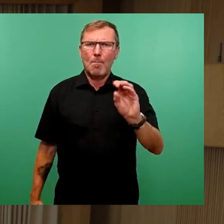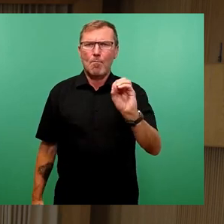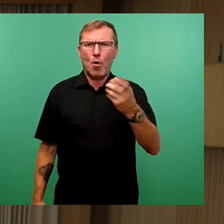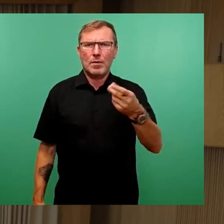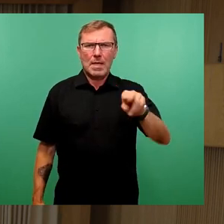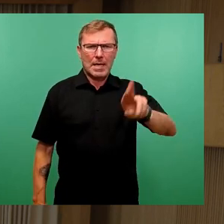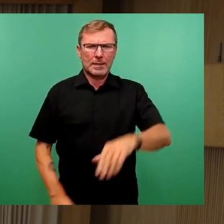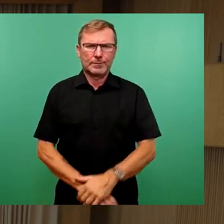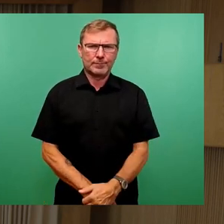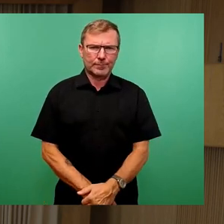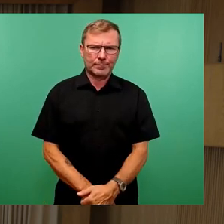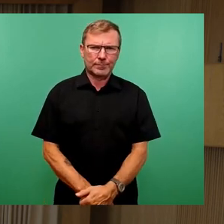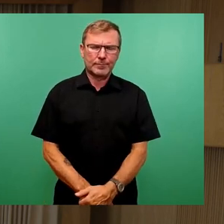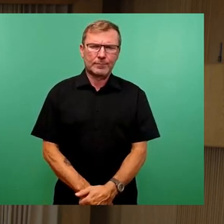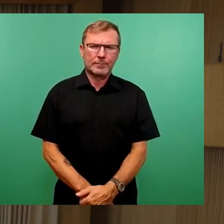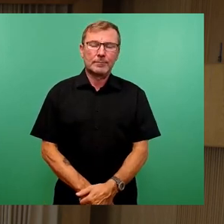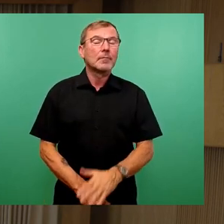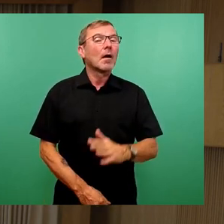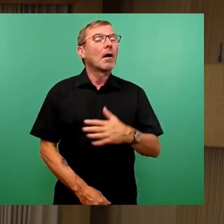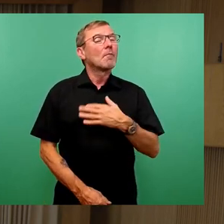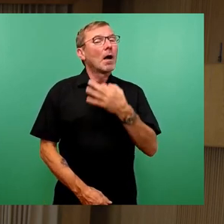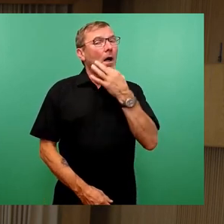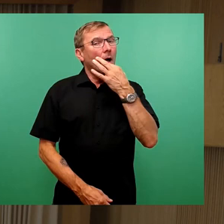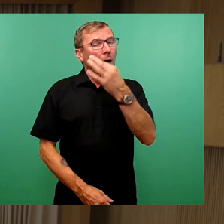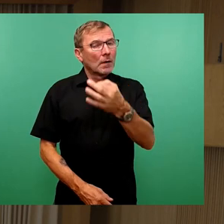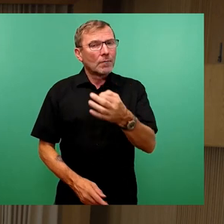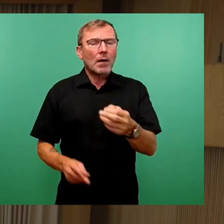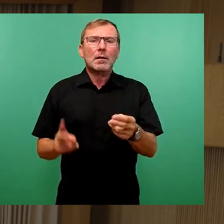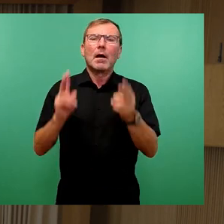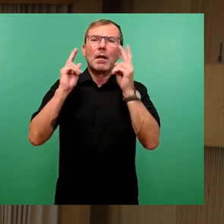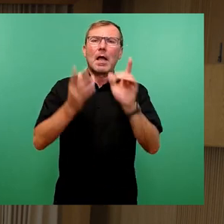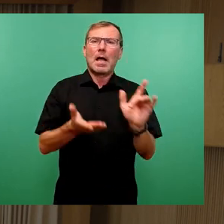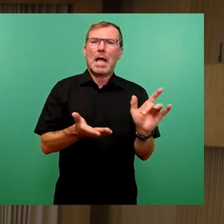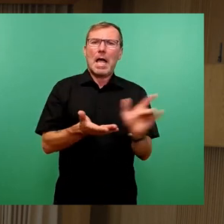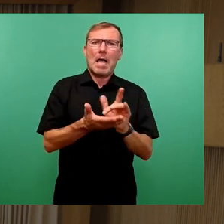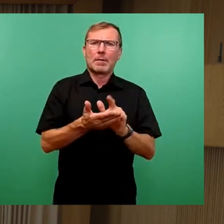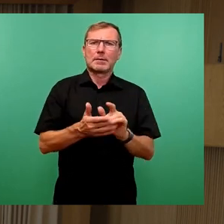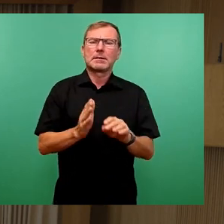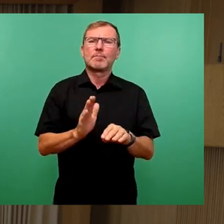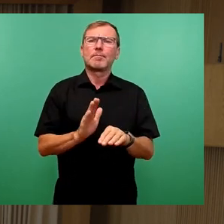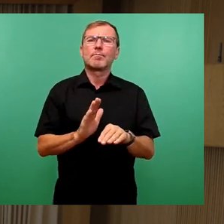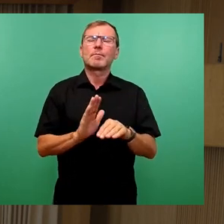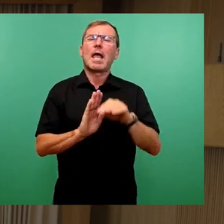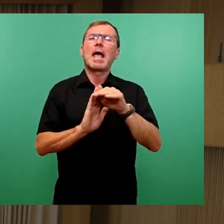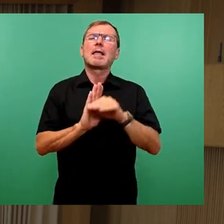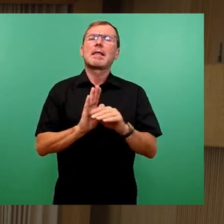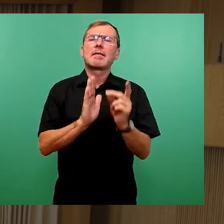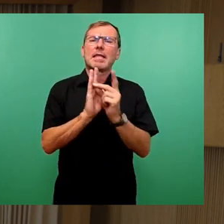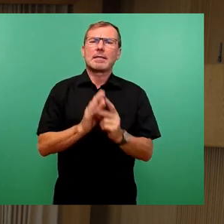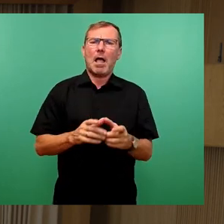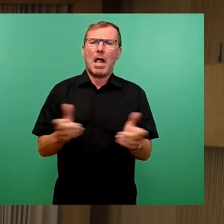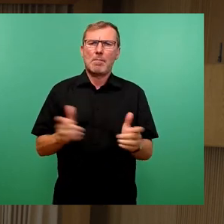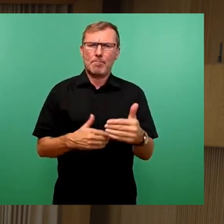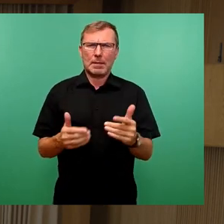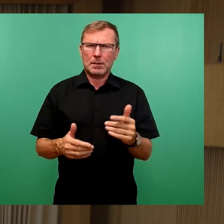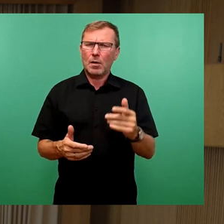Sehr geehrter Herr Oberbürgermeister, meine Anfrage beschäftigt sich mit den Lehrer-i-Pads aus dem Digitalpakt. Viele iPads wurden ja bereits ausgeliefert und direkt den